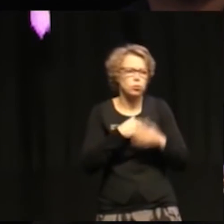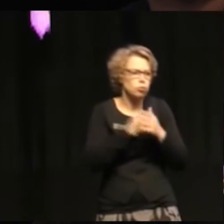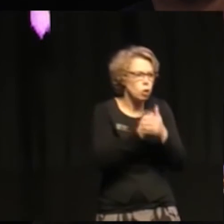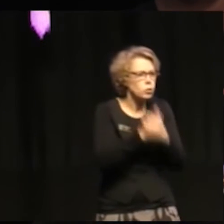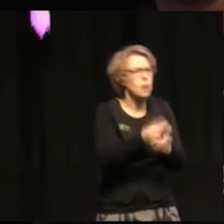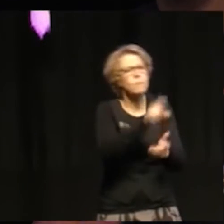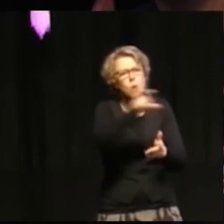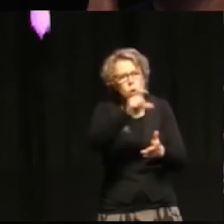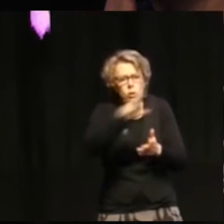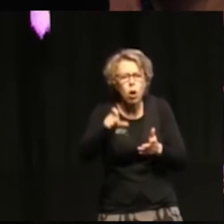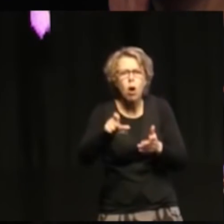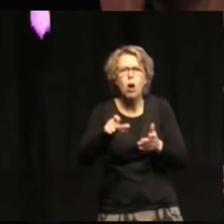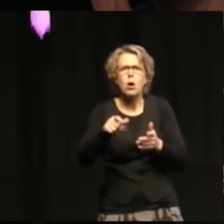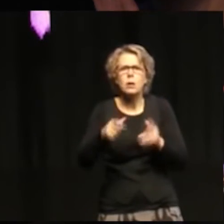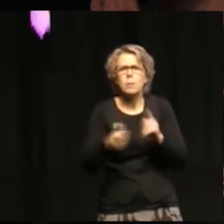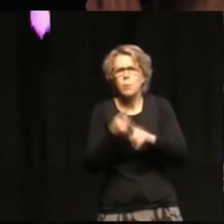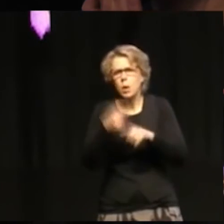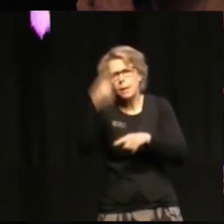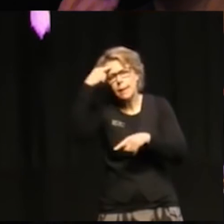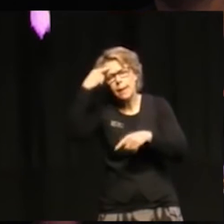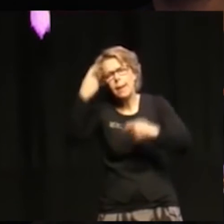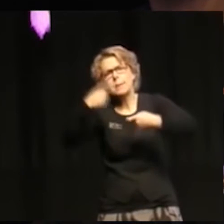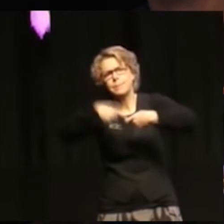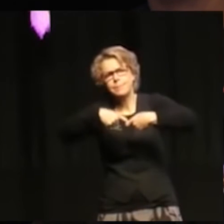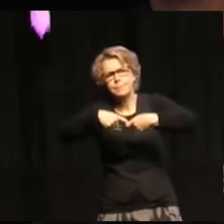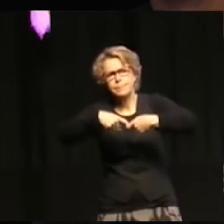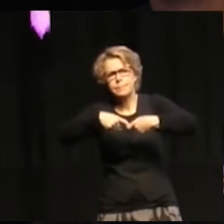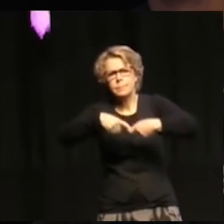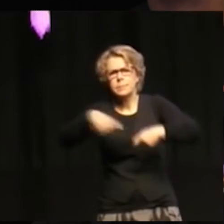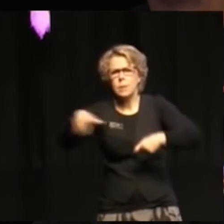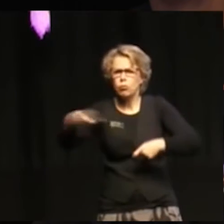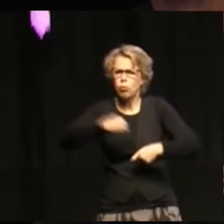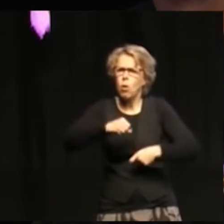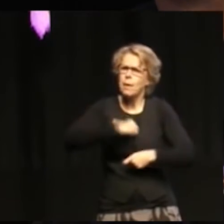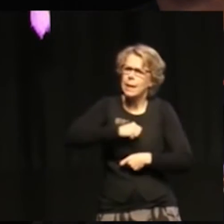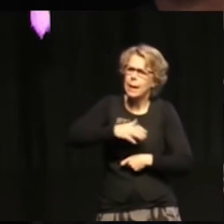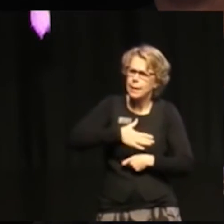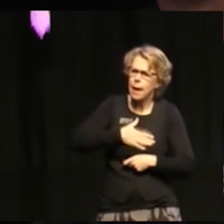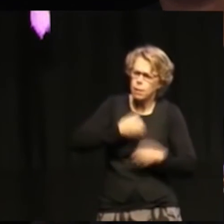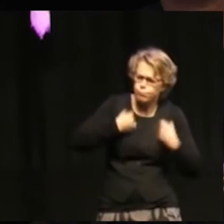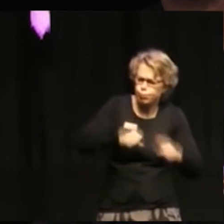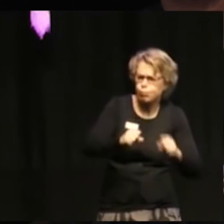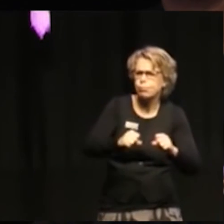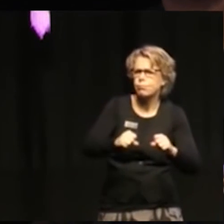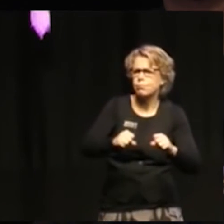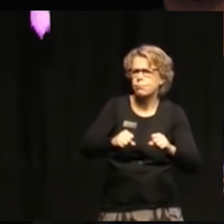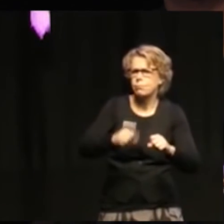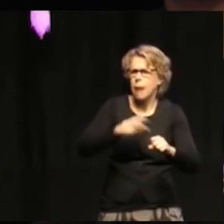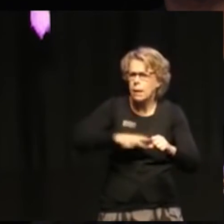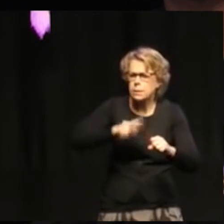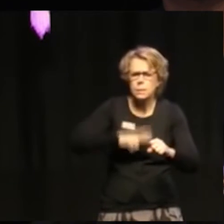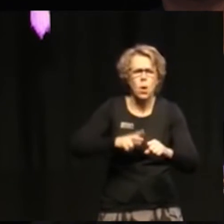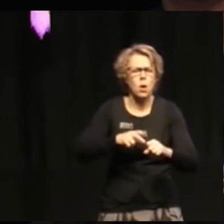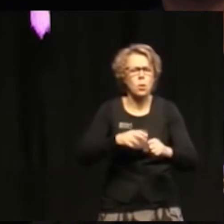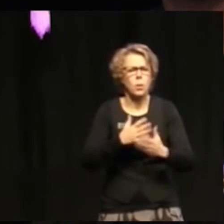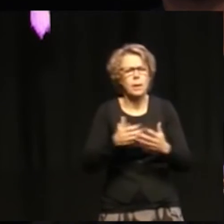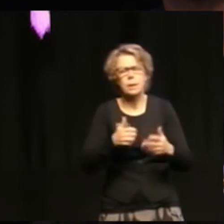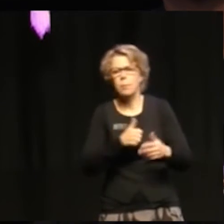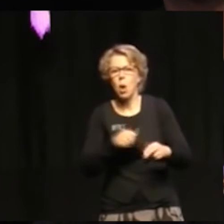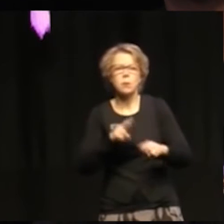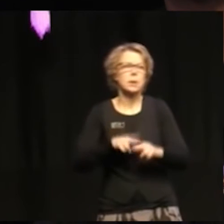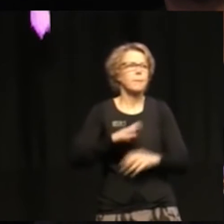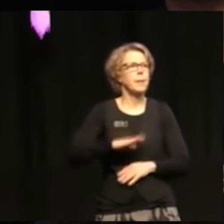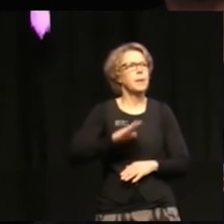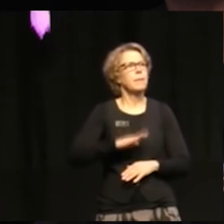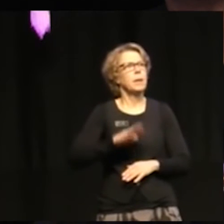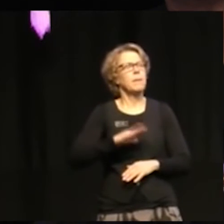Man börjar tänka kring det här och ta sina egna åtaganden. Så det är inte så att man sitter och